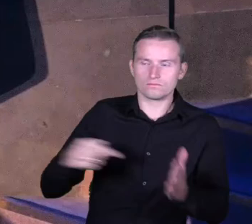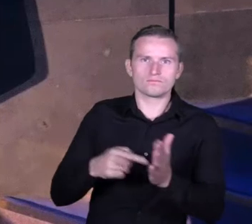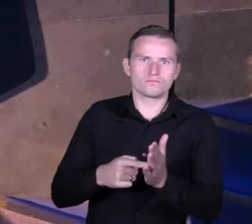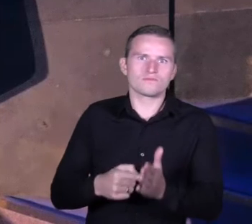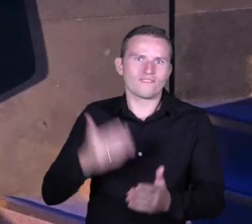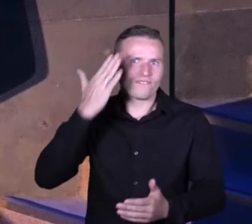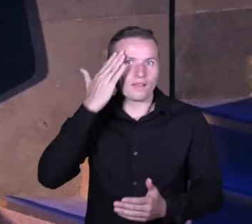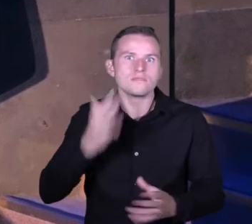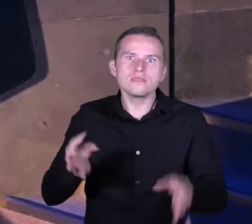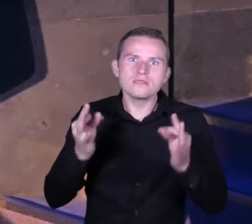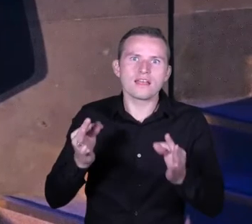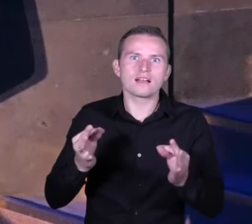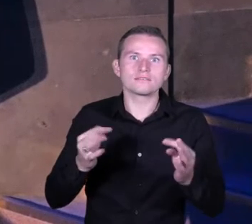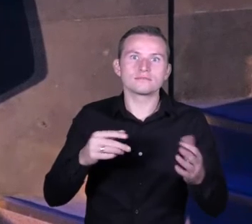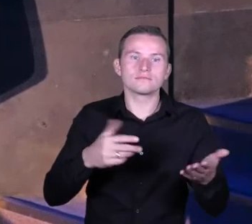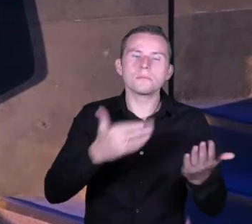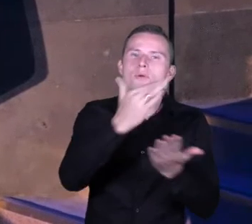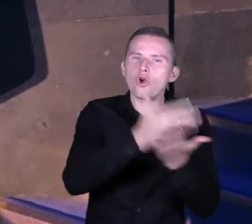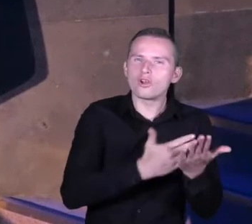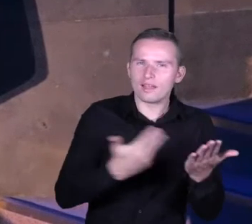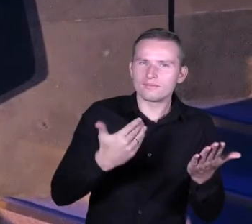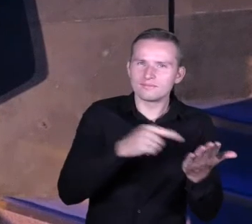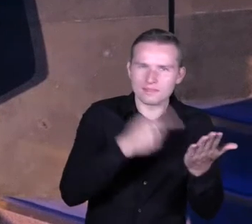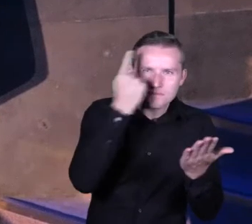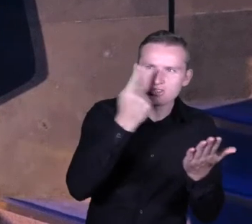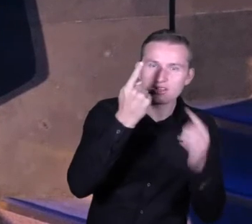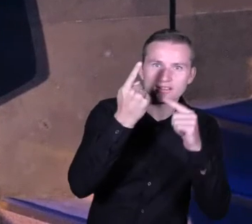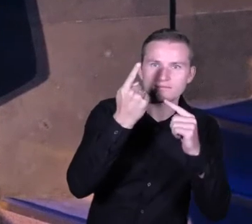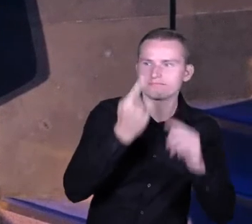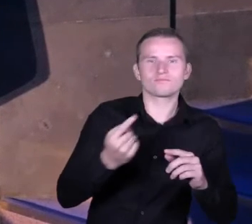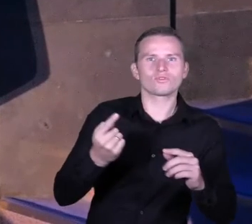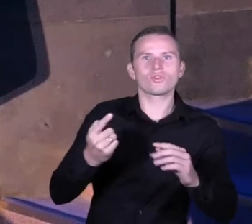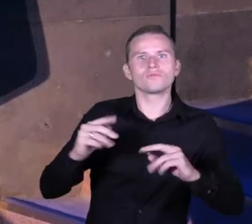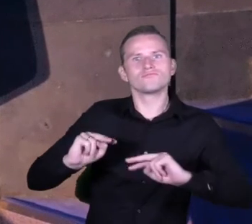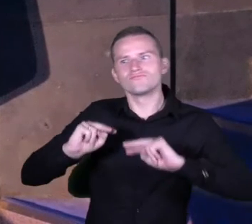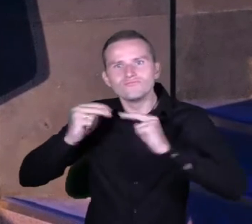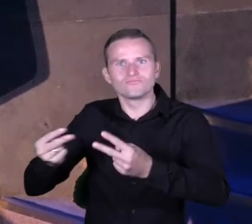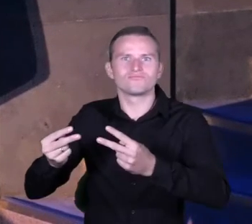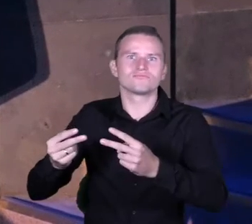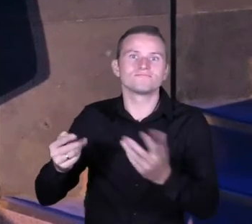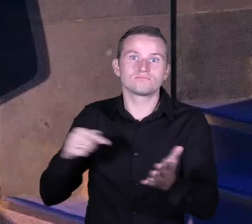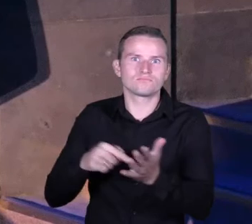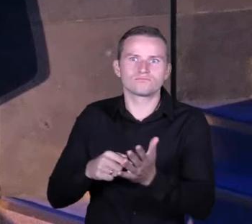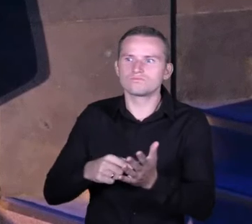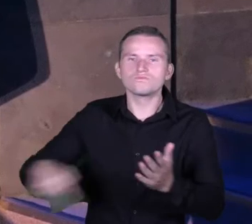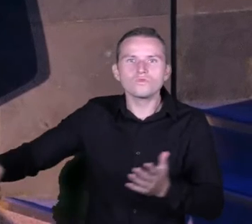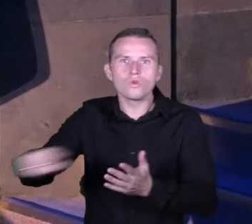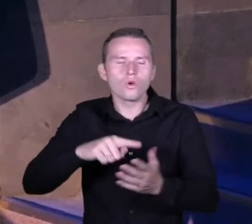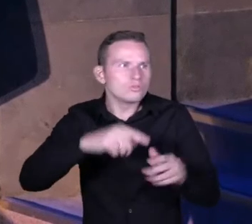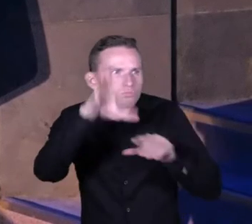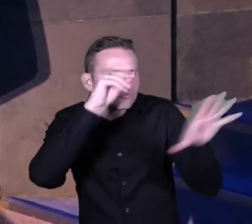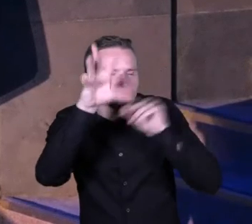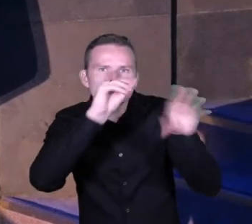tego typu myślenie i tego typu propozycje. Oni są bardzo otwarci w tym wieku, oni są bardzo chłonący nowe